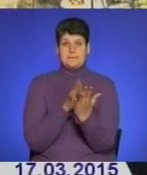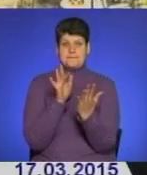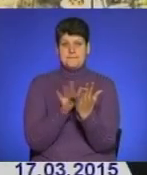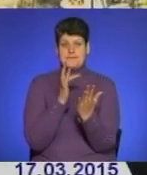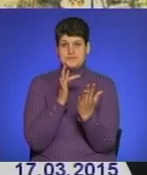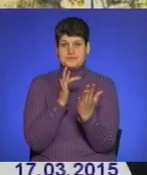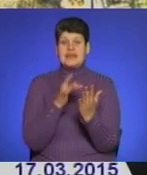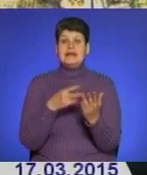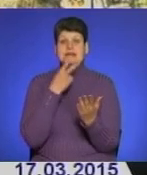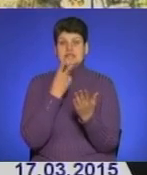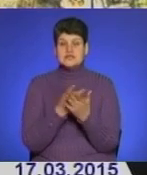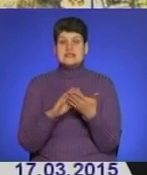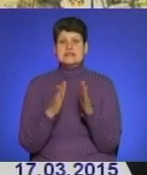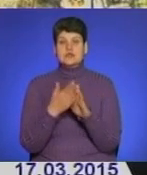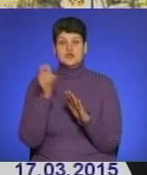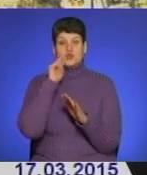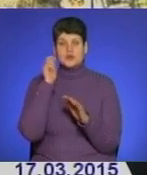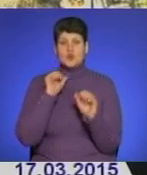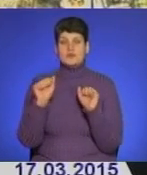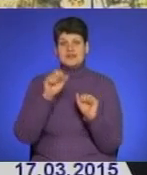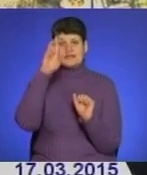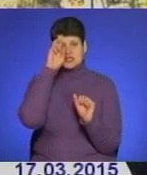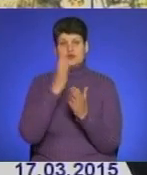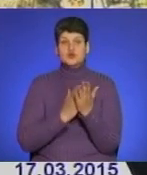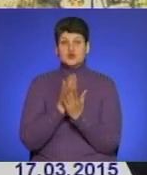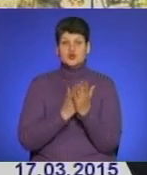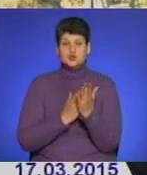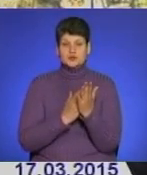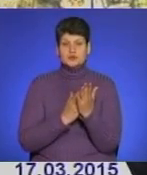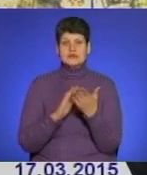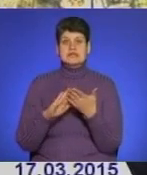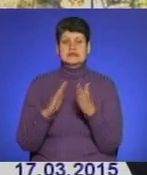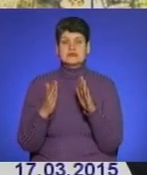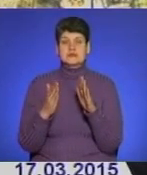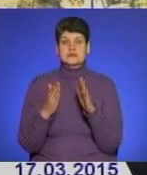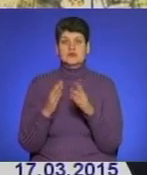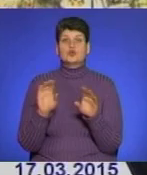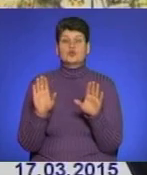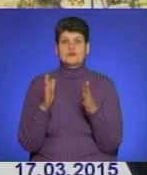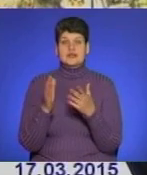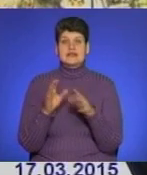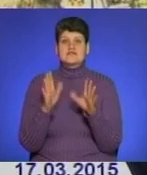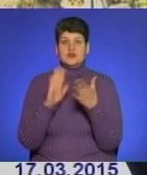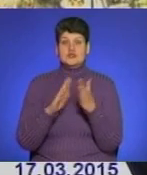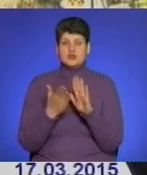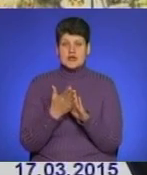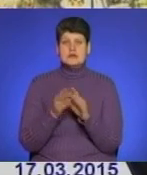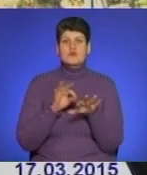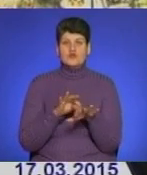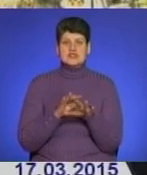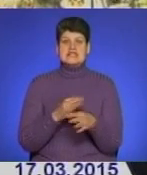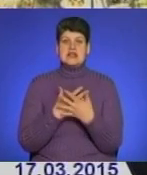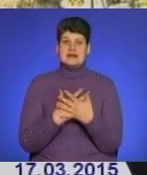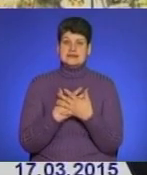Зважаючи на ситуацію в країні, управлінням Державної служби України надзвичайних ситуацій, Тернопільської обласної державної адміністрації, проводиться активна робота